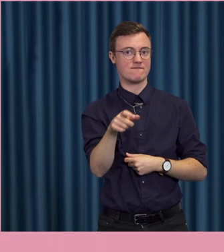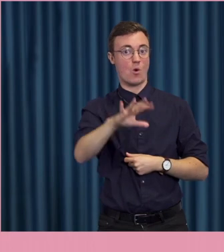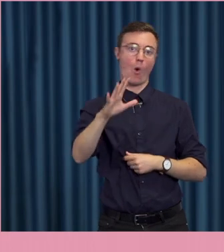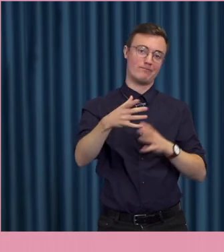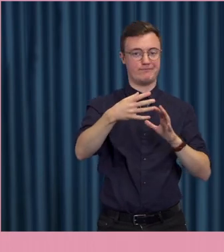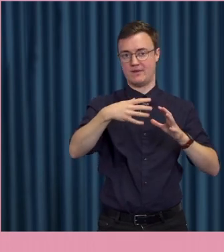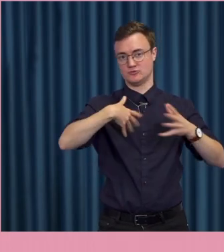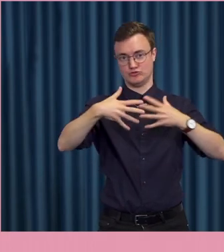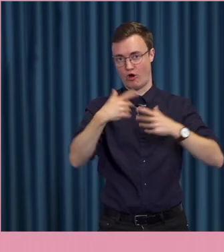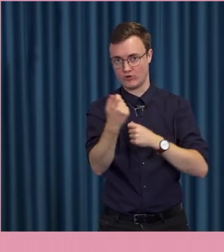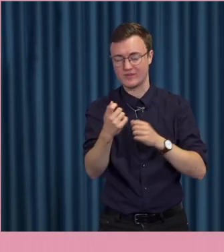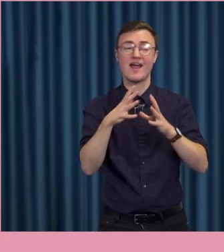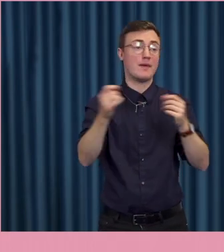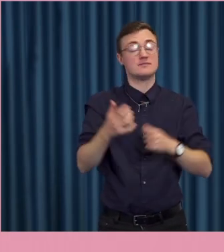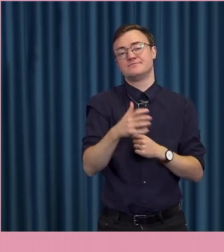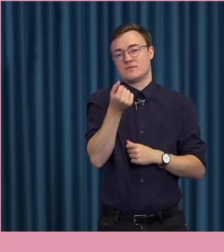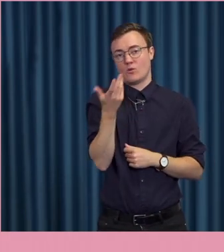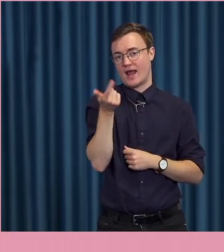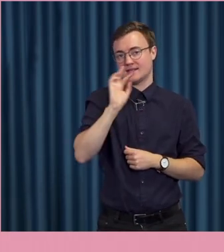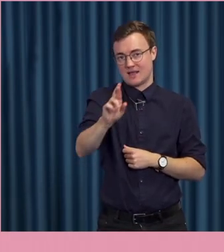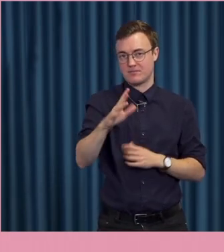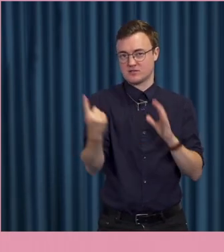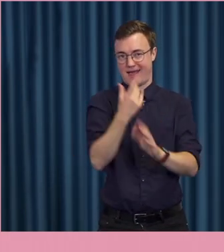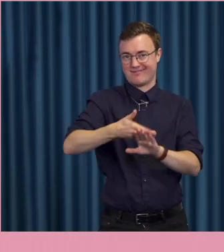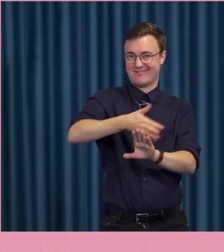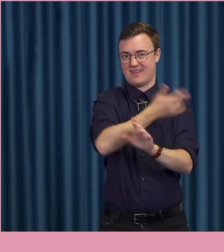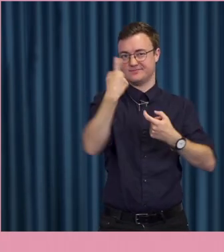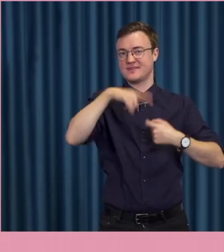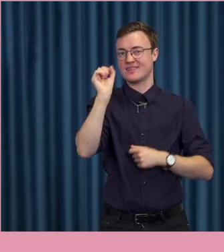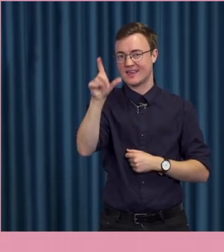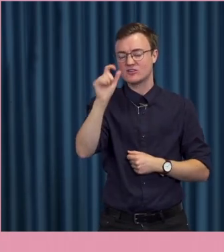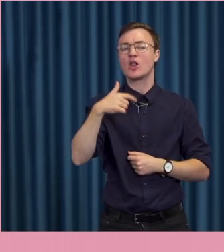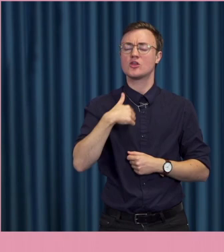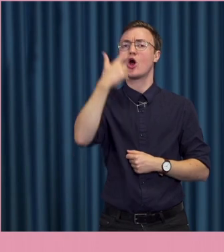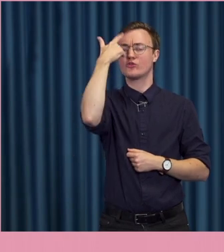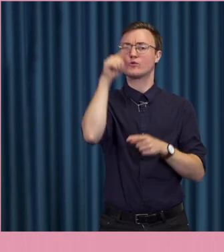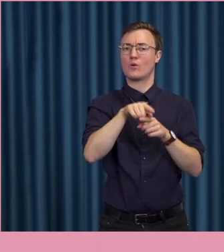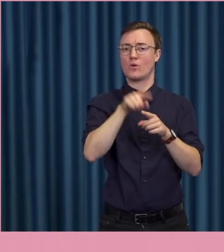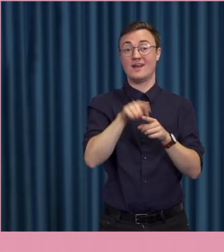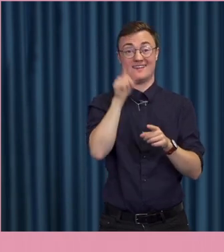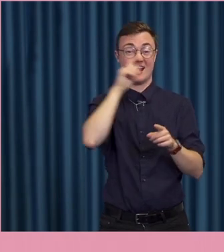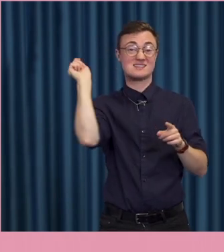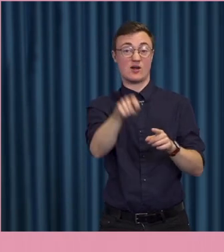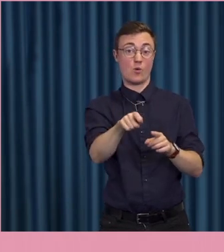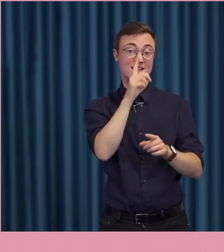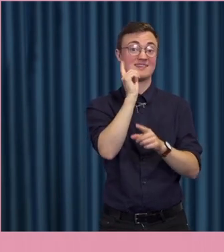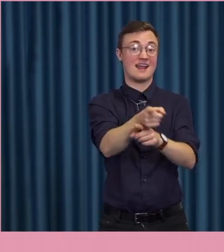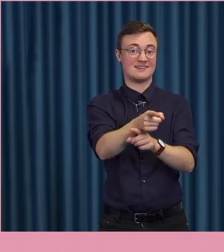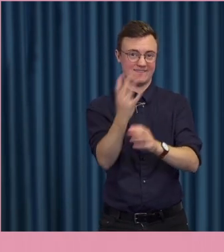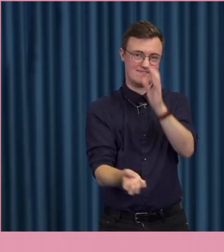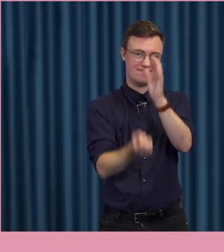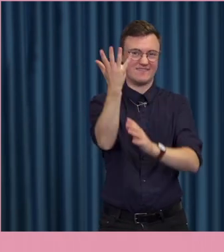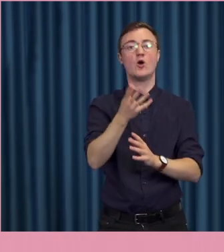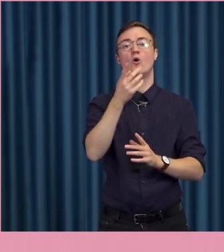Men vem vet. menar, bara ta några exempel. närtid som rör det digitala så tror jag att när sanktionsdirektivet infördes och